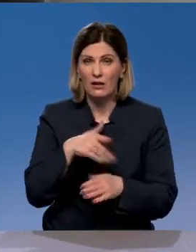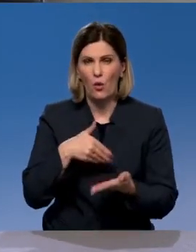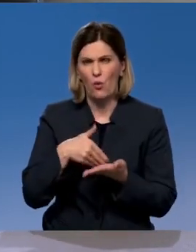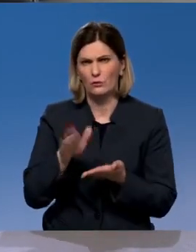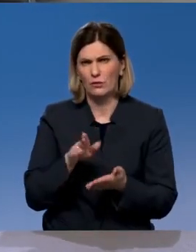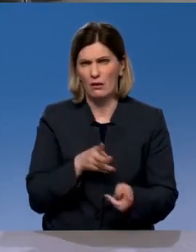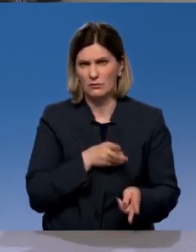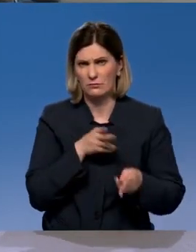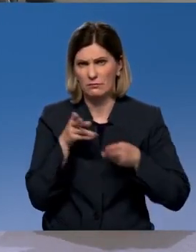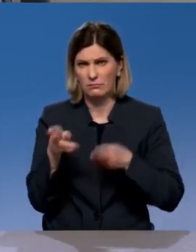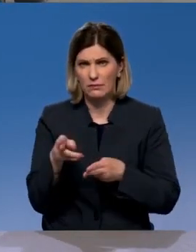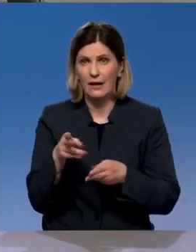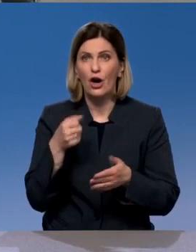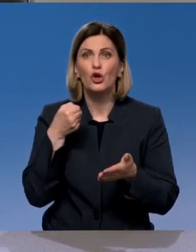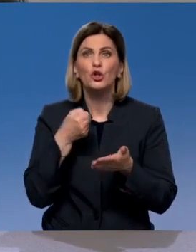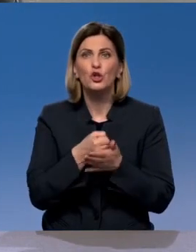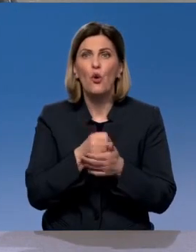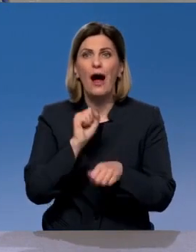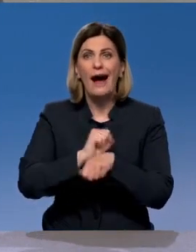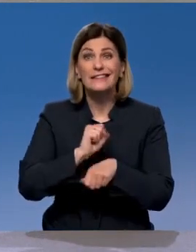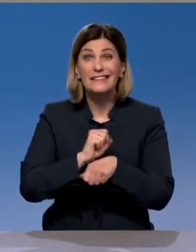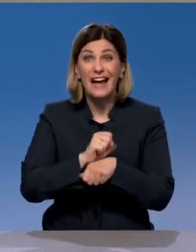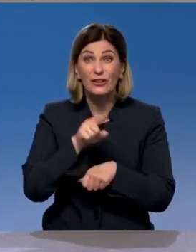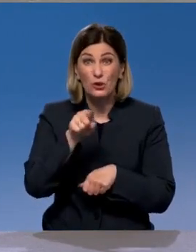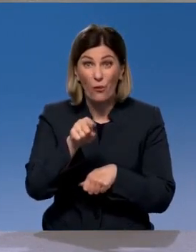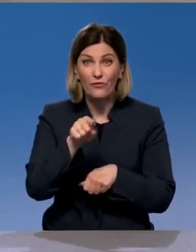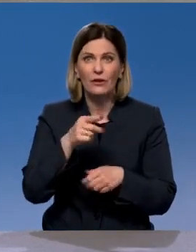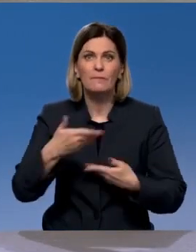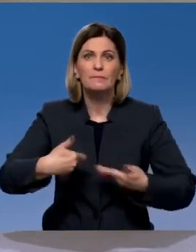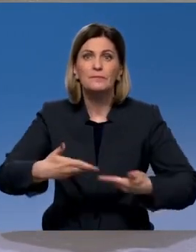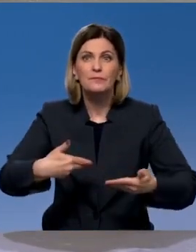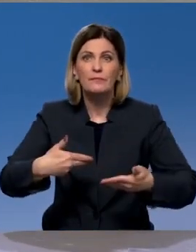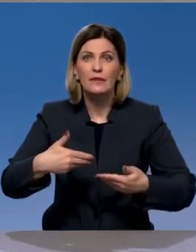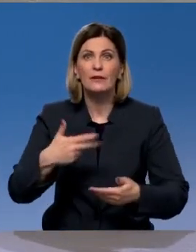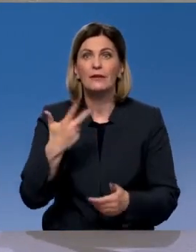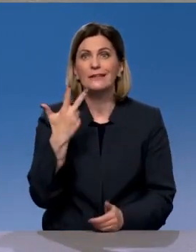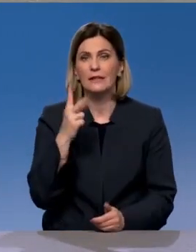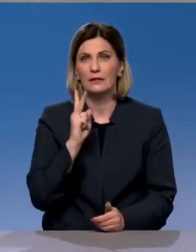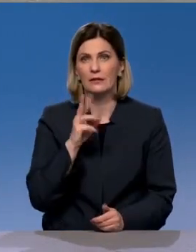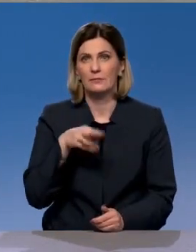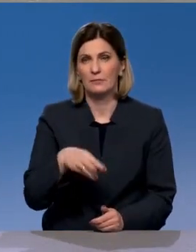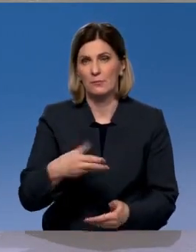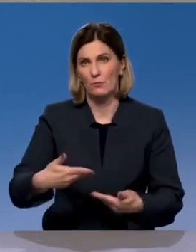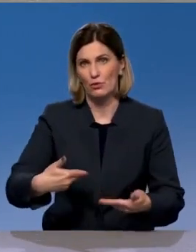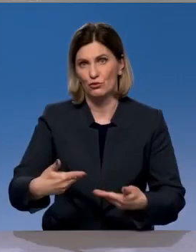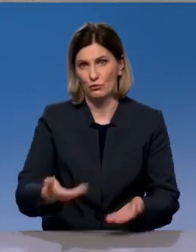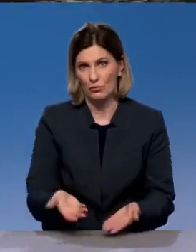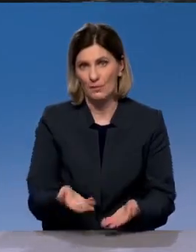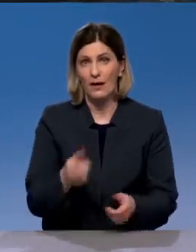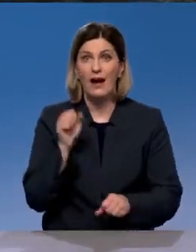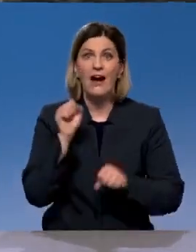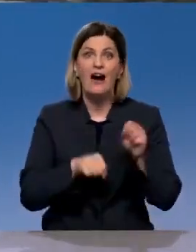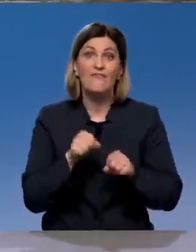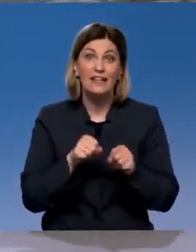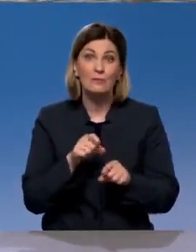здесь не ходит. До остановки от самых отдаленных предприятий идти нужно до 3 километров пешком. Но, возможно, это даже